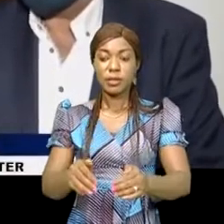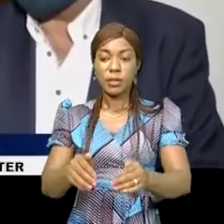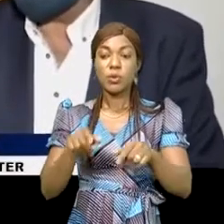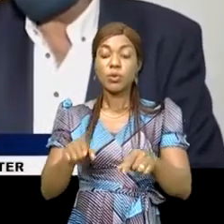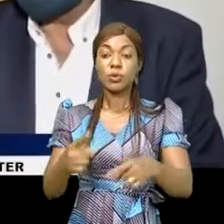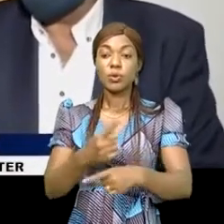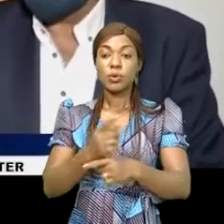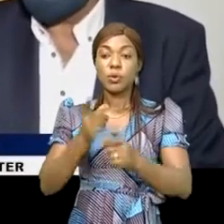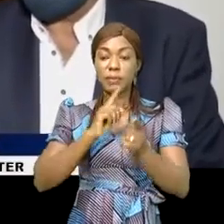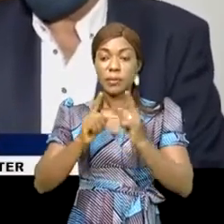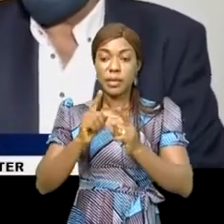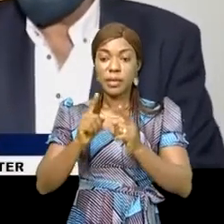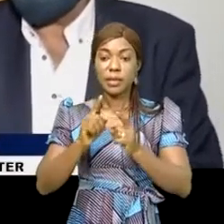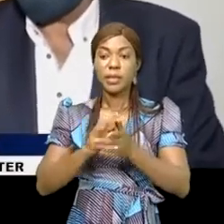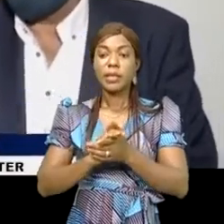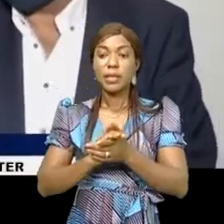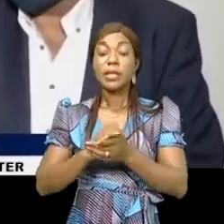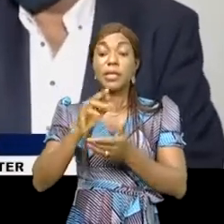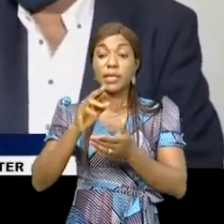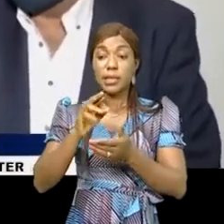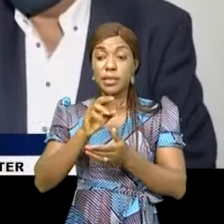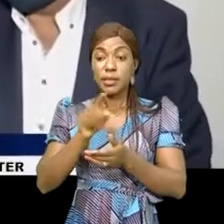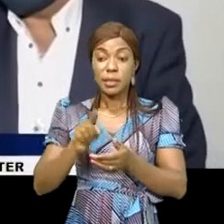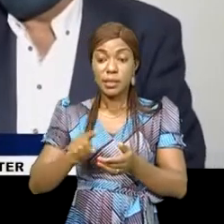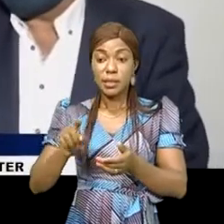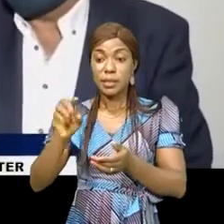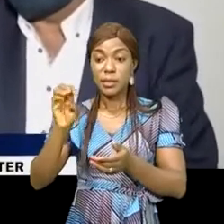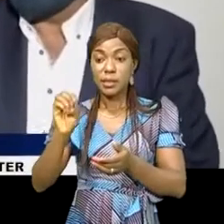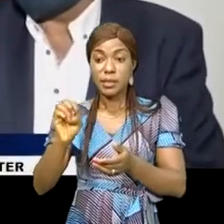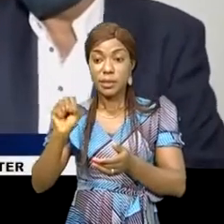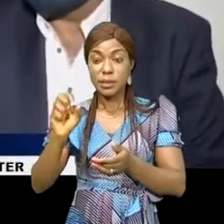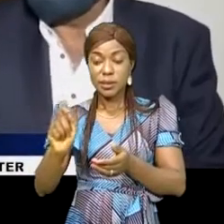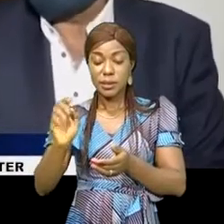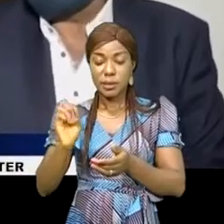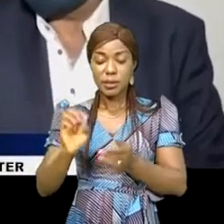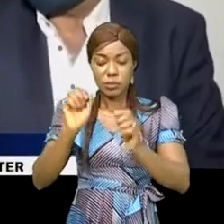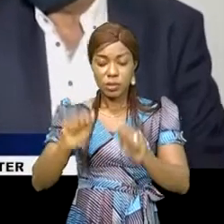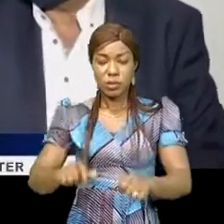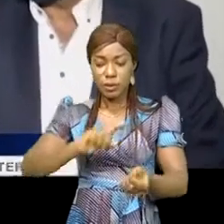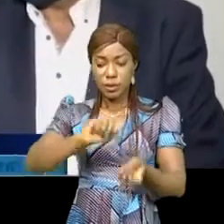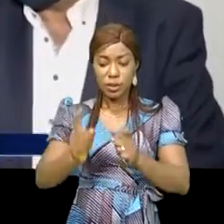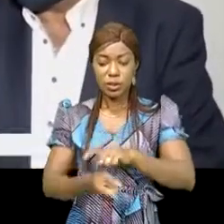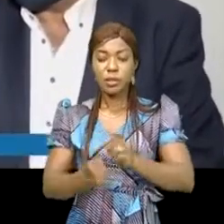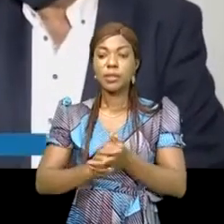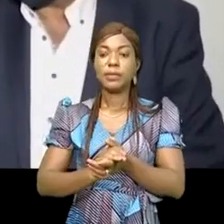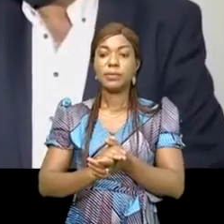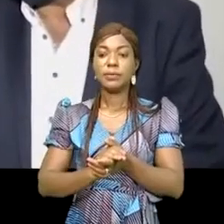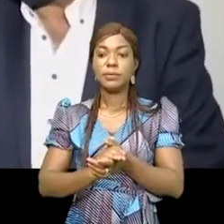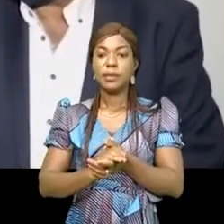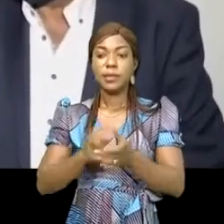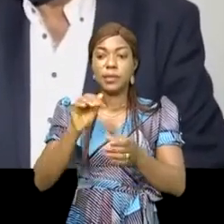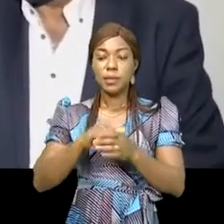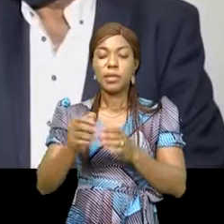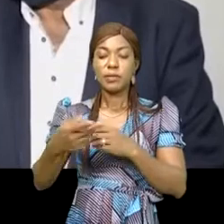on parle de la zesse, c'est très intéressant parce que nous avons les produits que nous pouvons transformer directement dans la